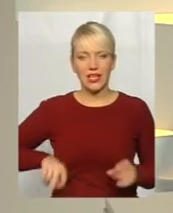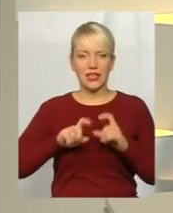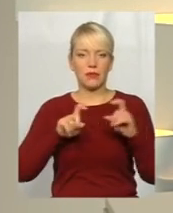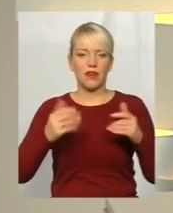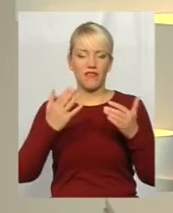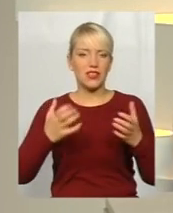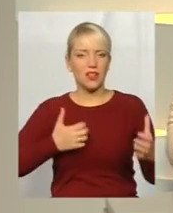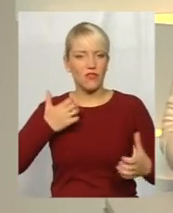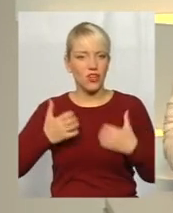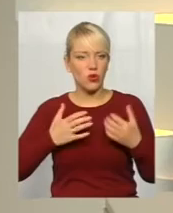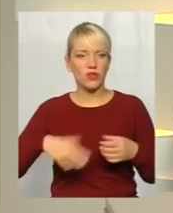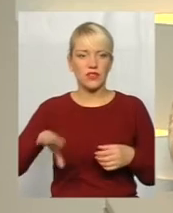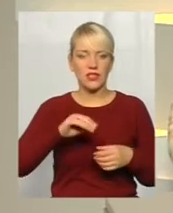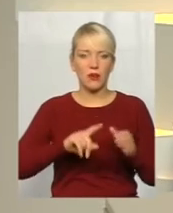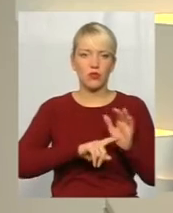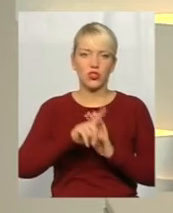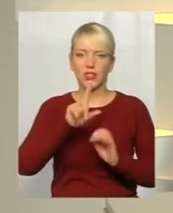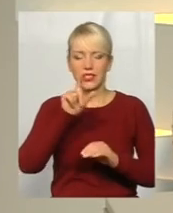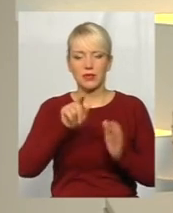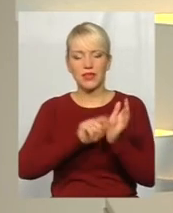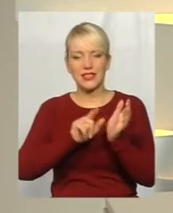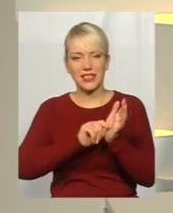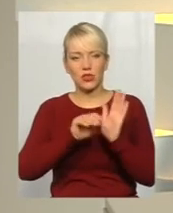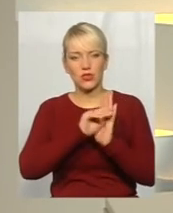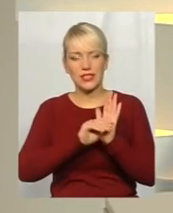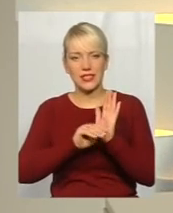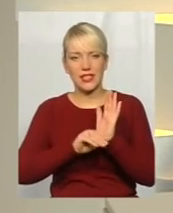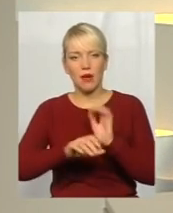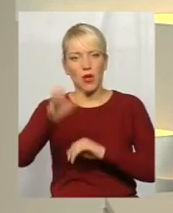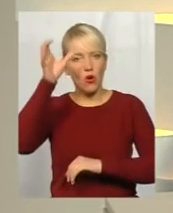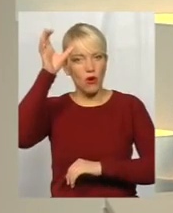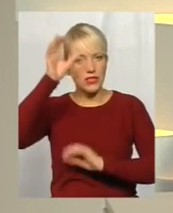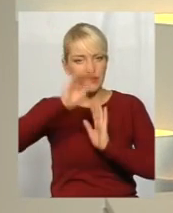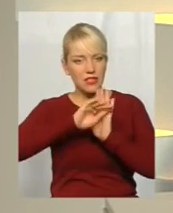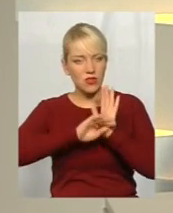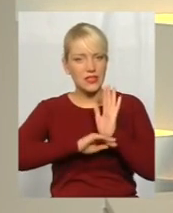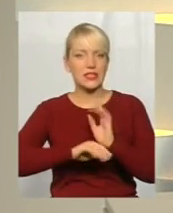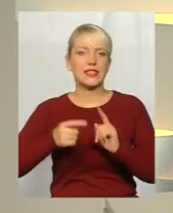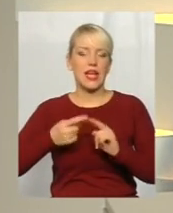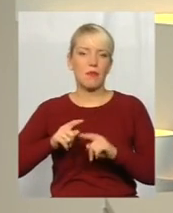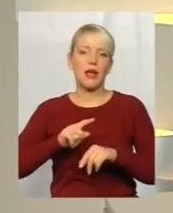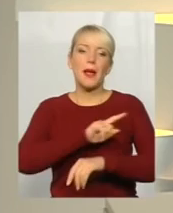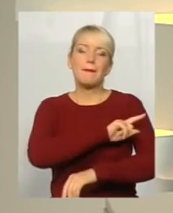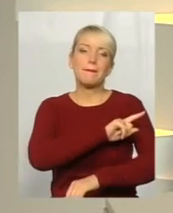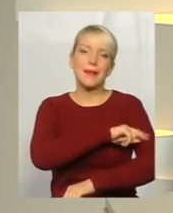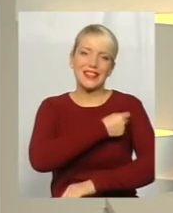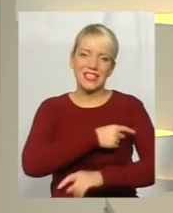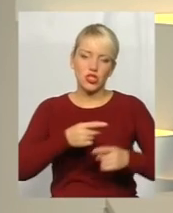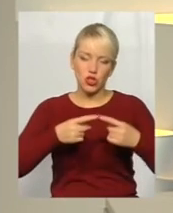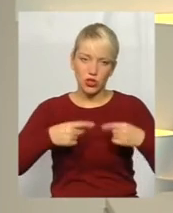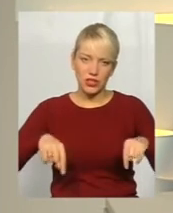хвилює все, починаючи від пенсійної системи, освітньої, медичної. Задавайте це питання.